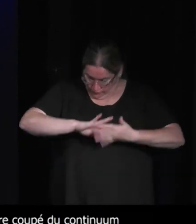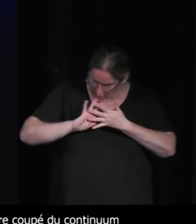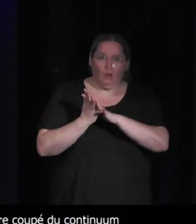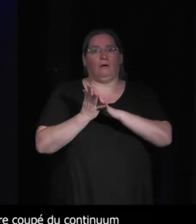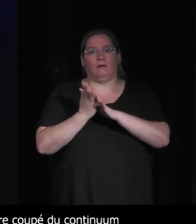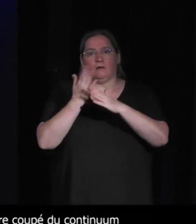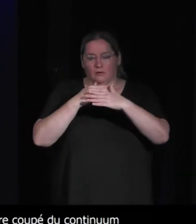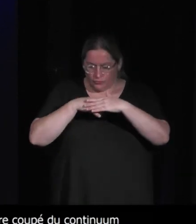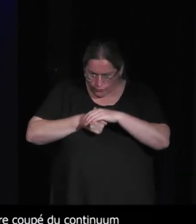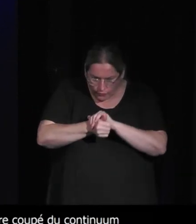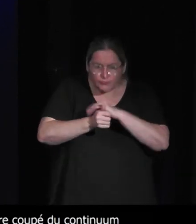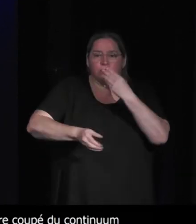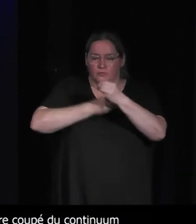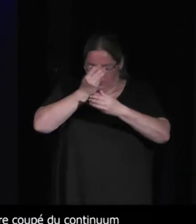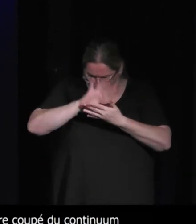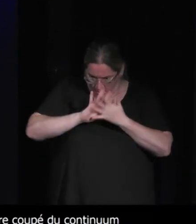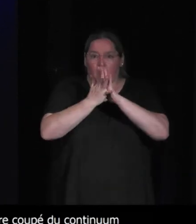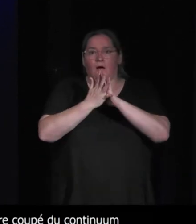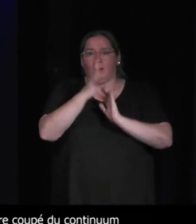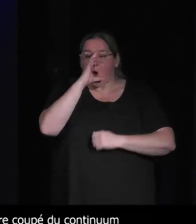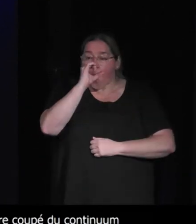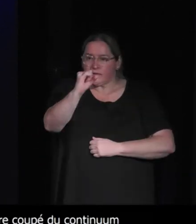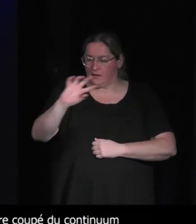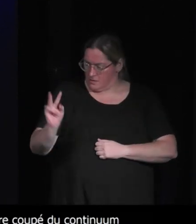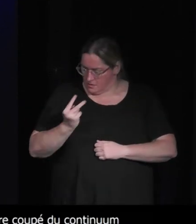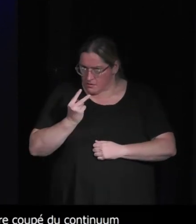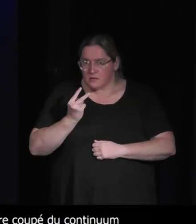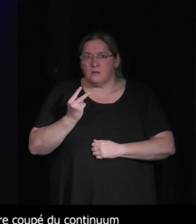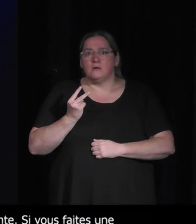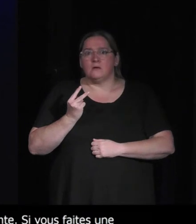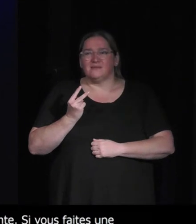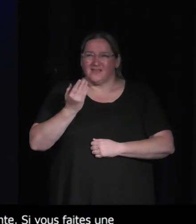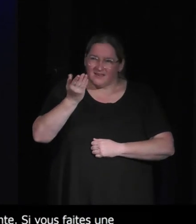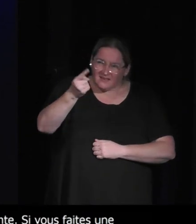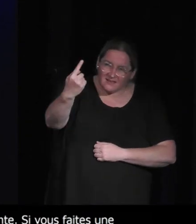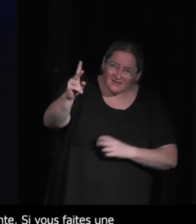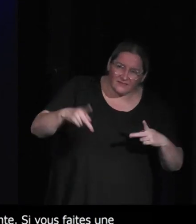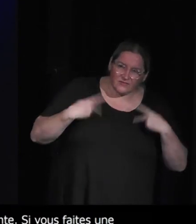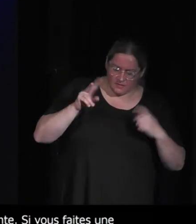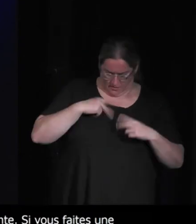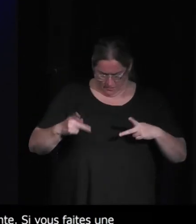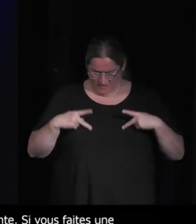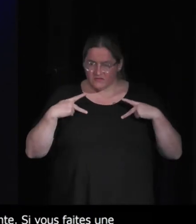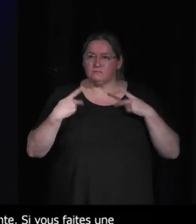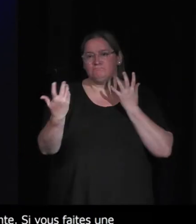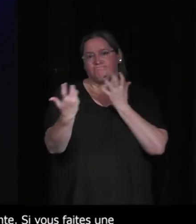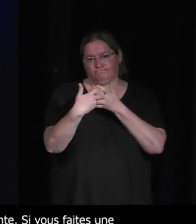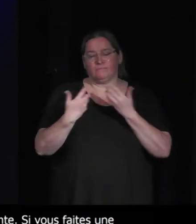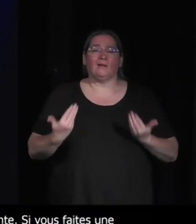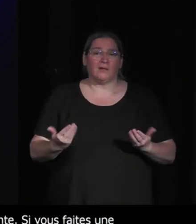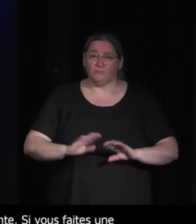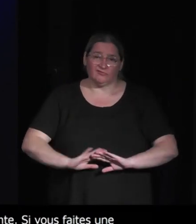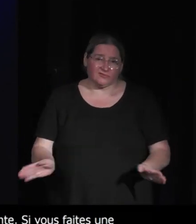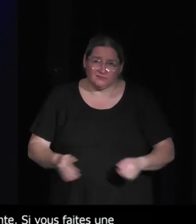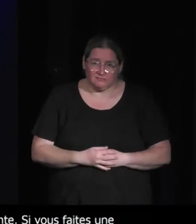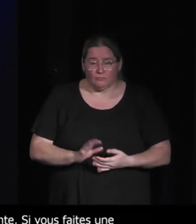avait un vecteur culturel pour se rendre compte de ce que vivaient les autres animaux et peut-être qu'aujourd'hui on n'a plus ces moyens-là